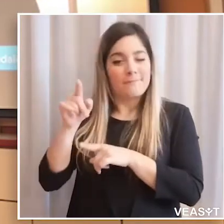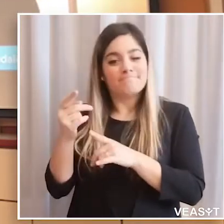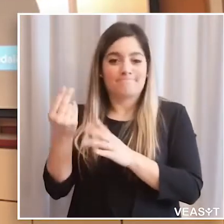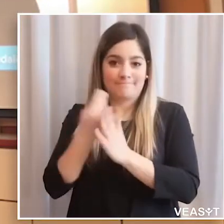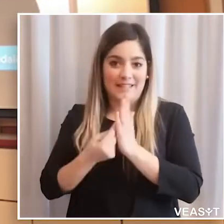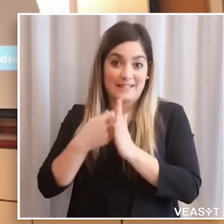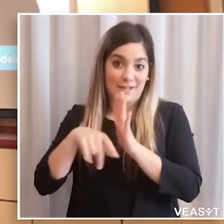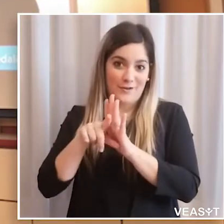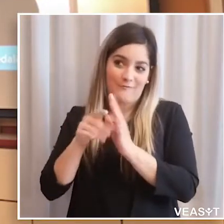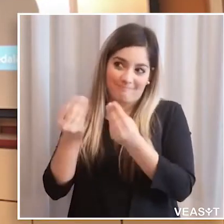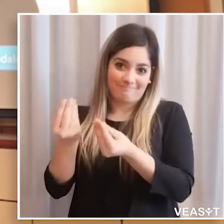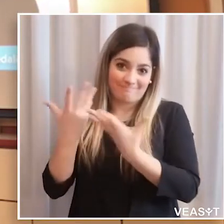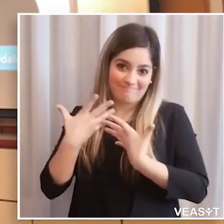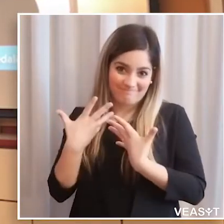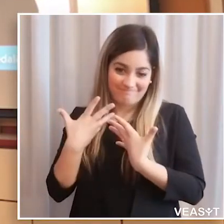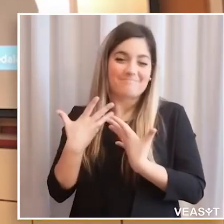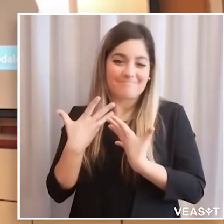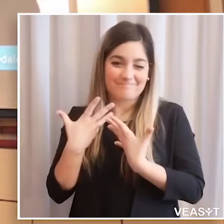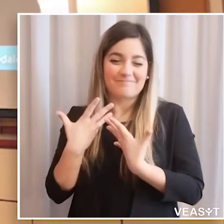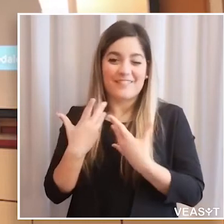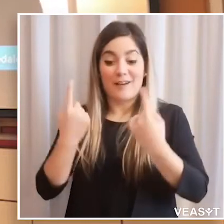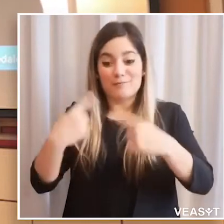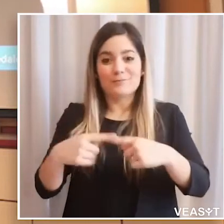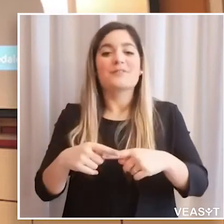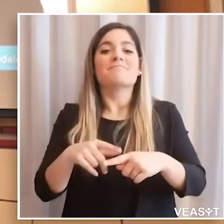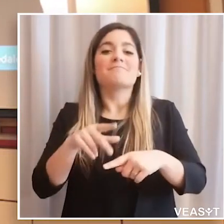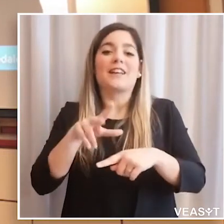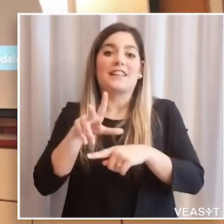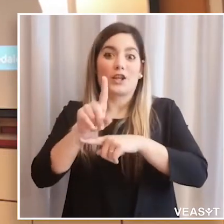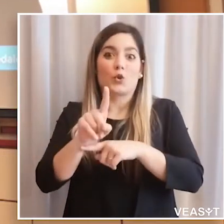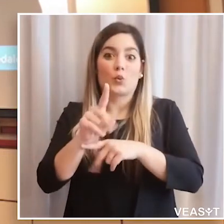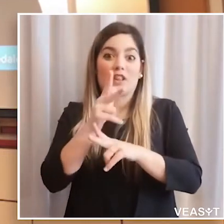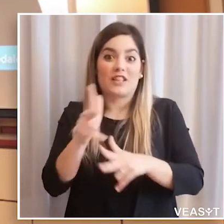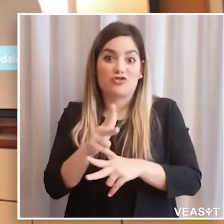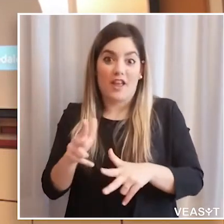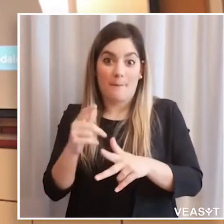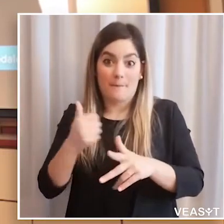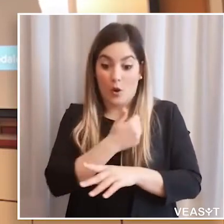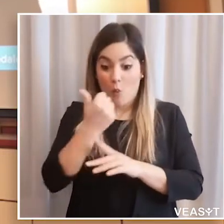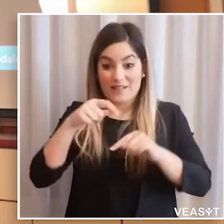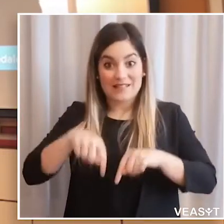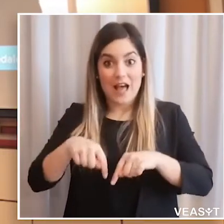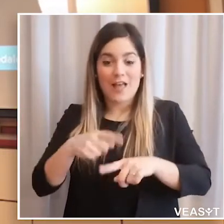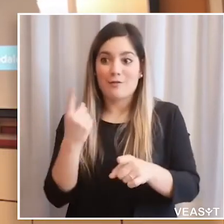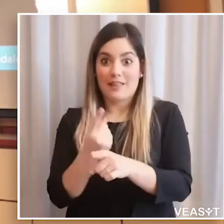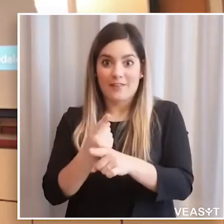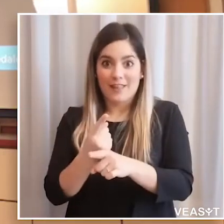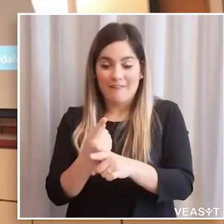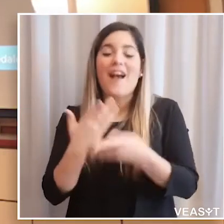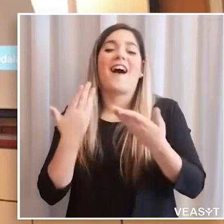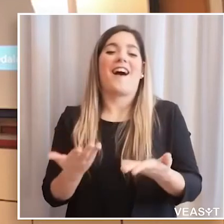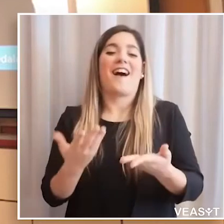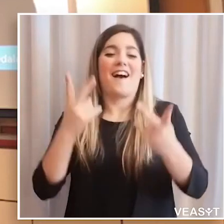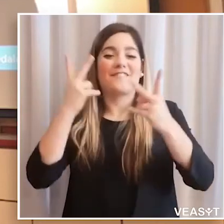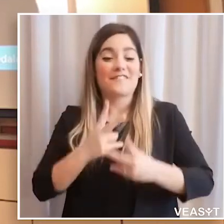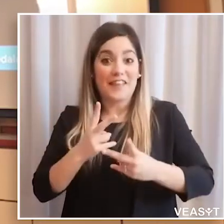rete che avevamo e la regione stessa ci aveva disegnato per il 31-12